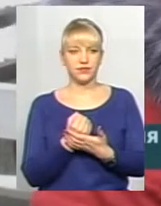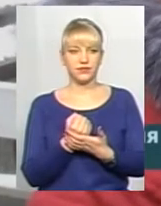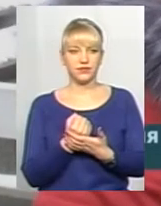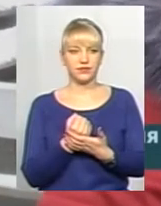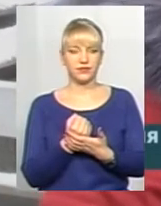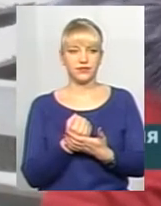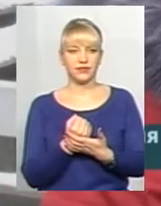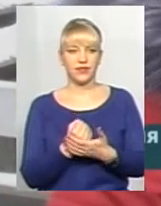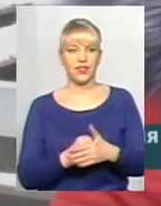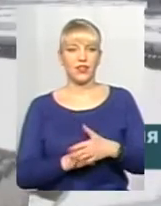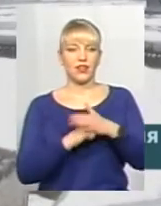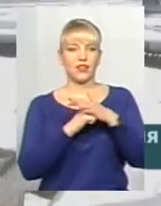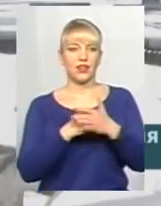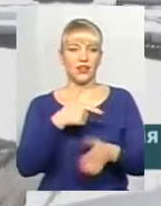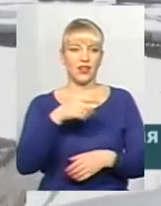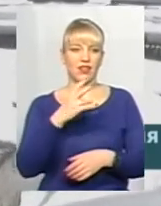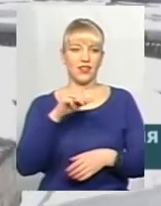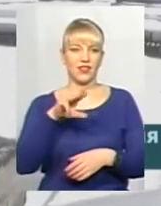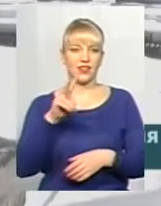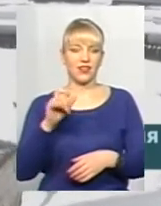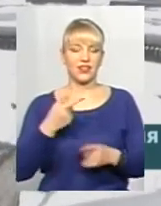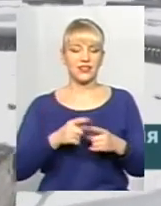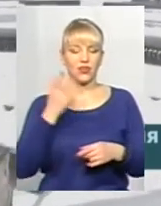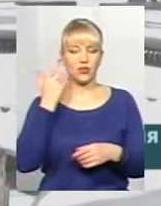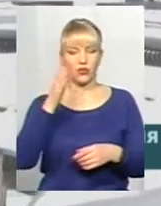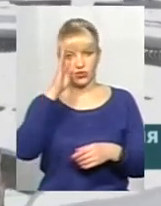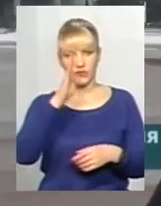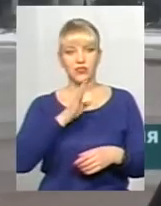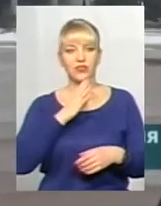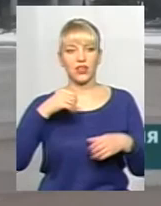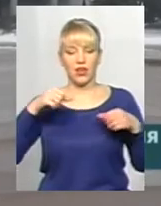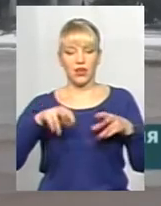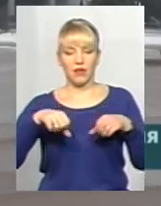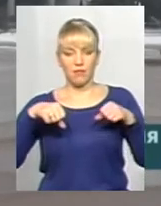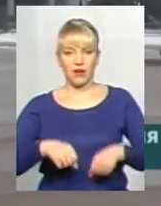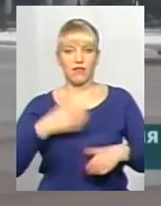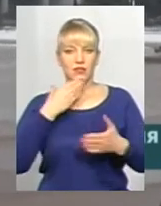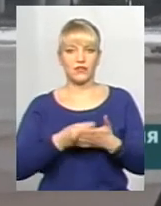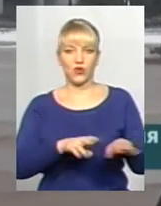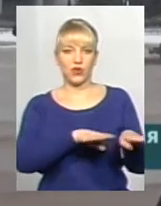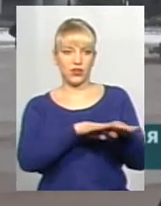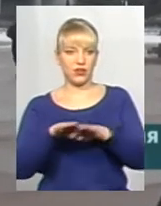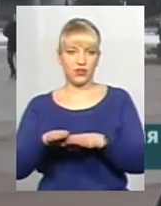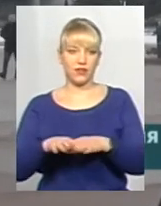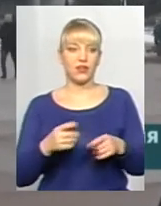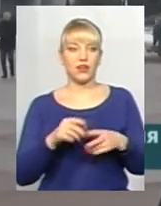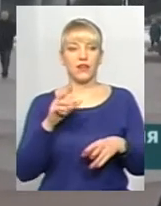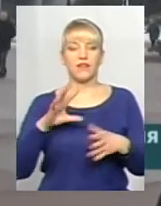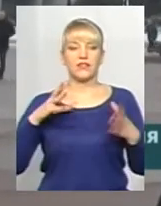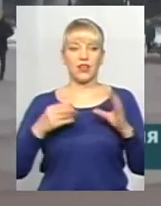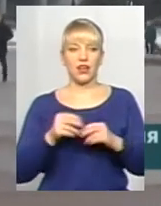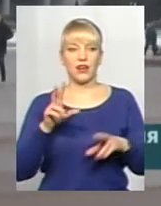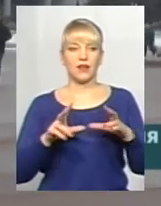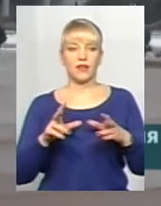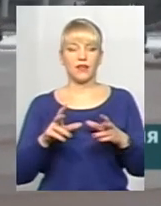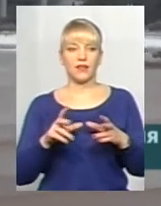на основі генетики, генів. Це коли чоловіки і жінки рівні в своїх правах. Ну, взагалі, мабуть, прийнято вважати ще так, але, на мою думку, скоріш